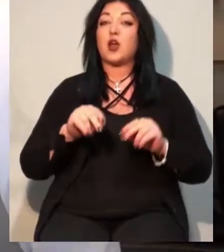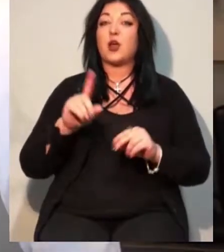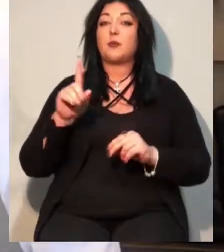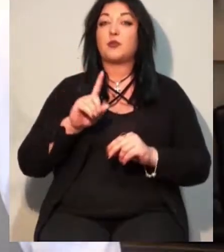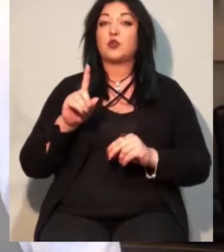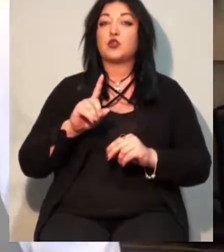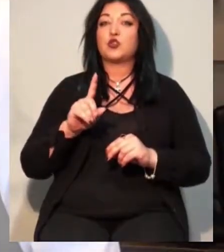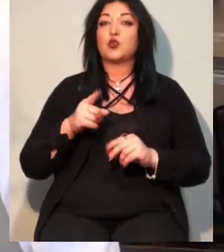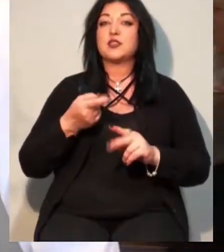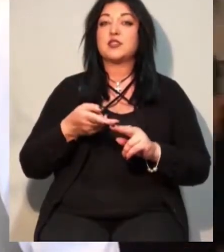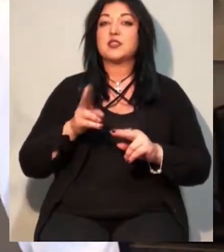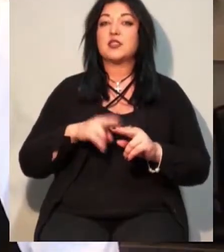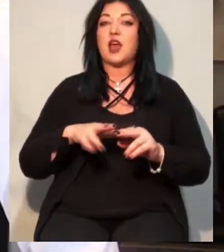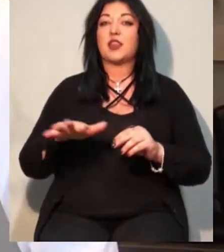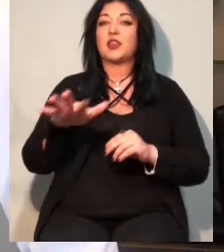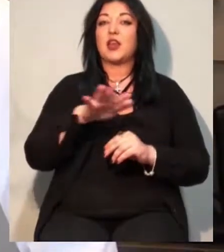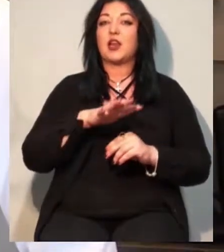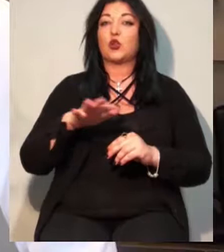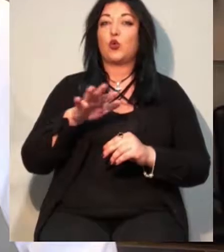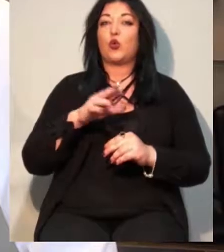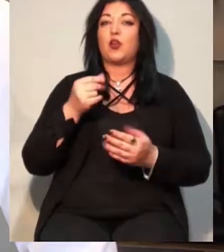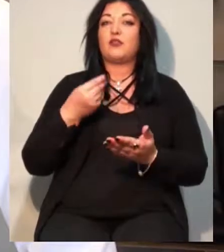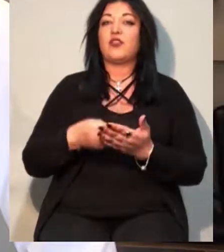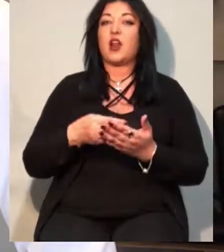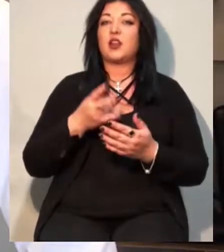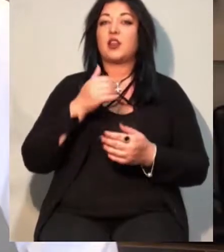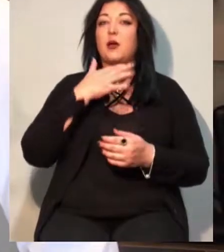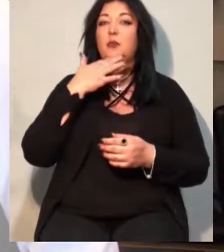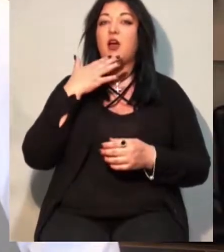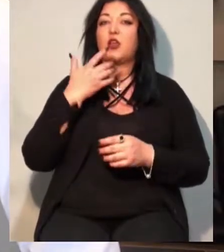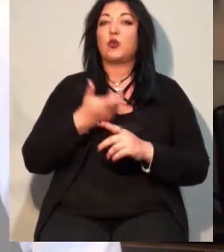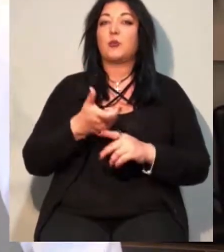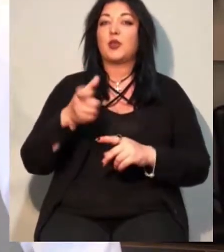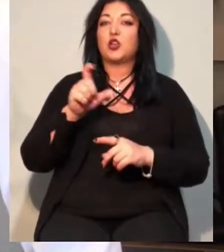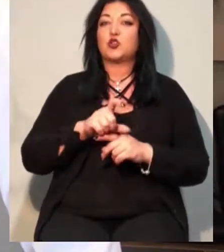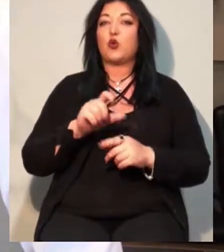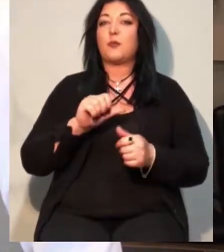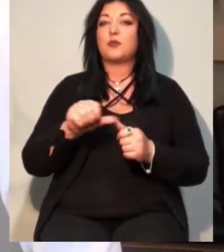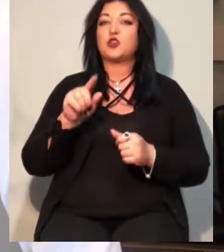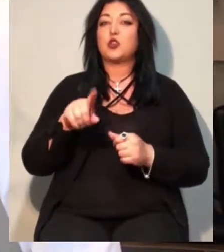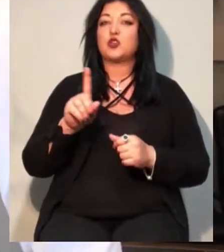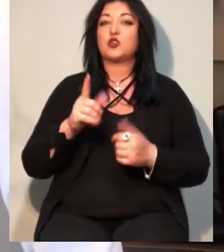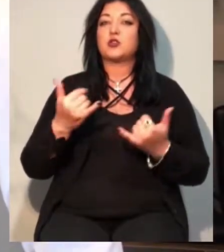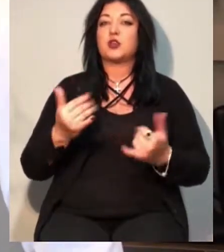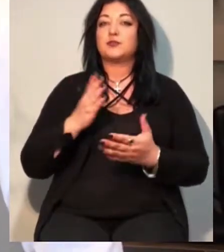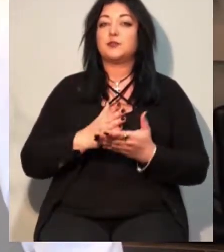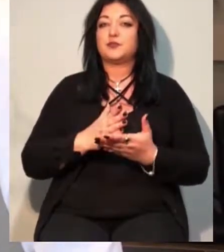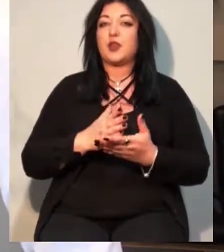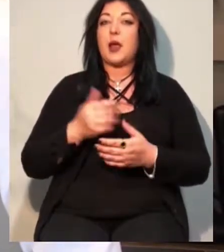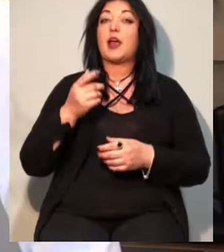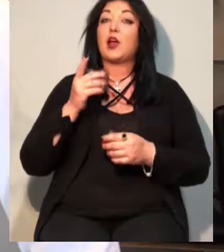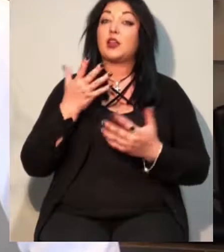територія варта набагато більшого, ніж те, що там зараз імітують і роблять. Ми, звісно ж, за те, щоб там